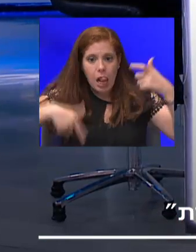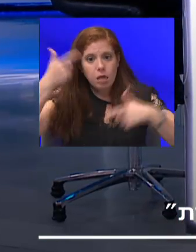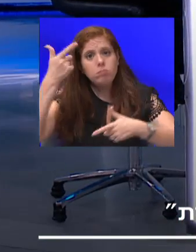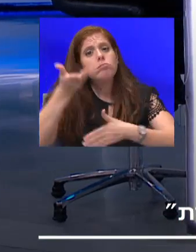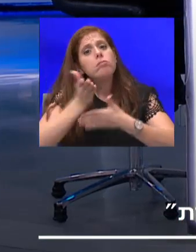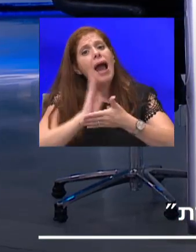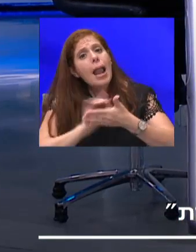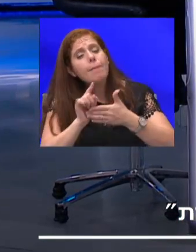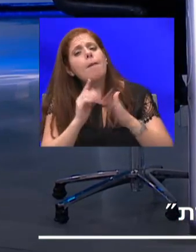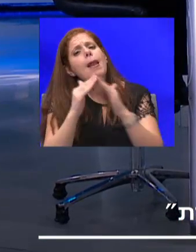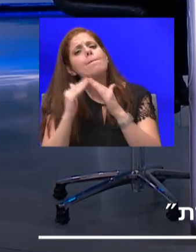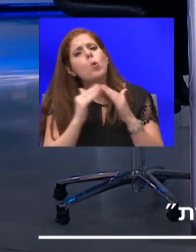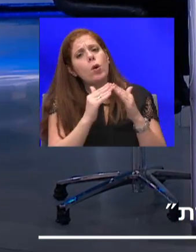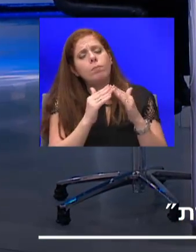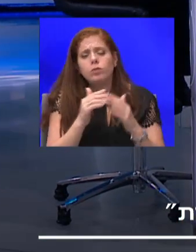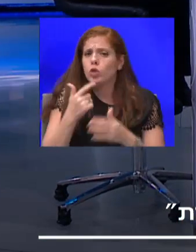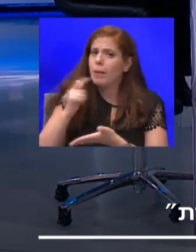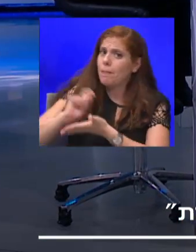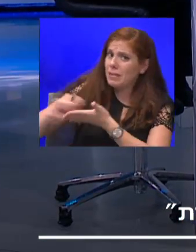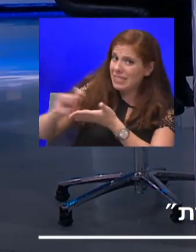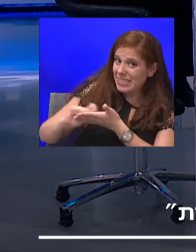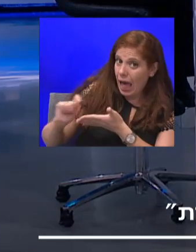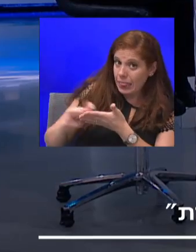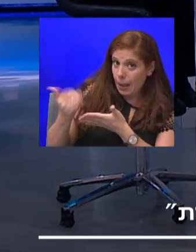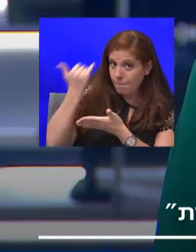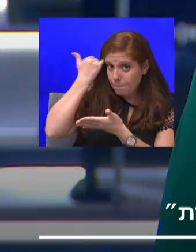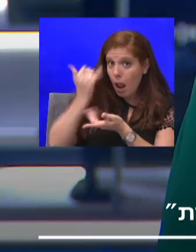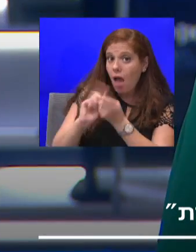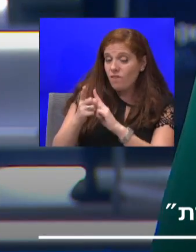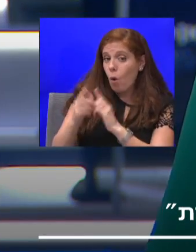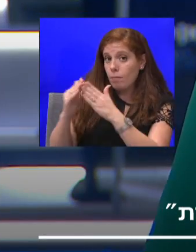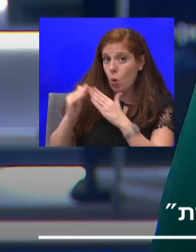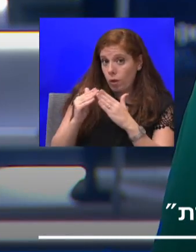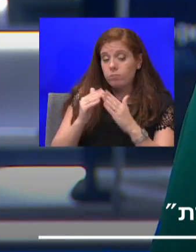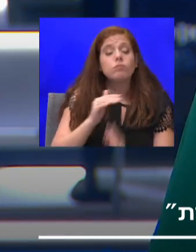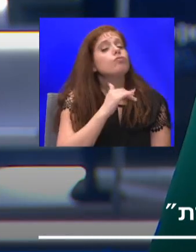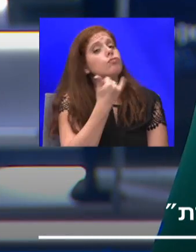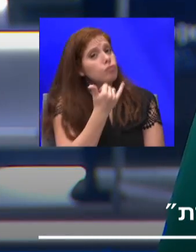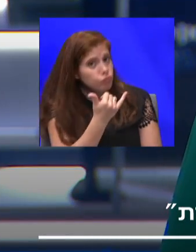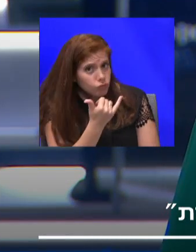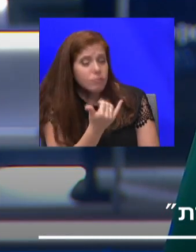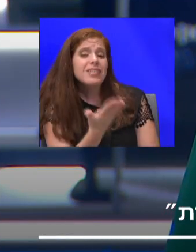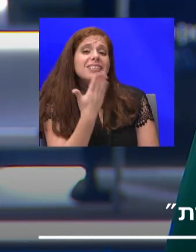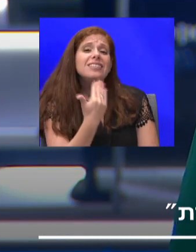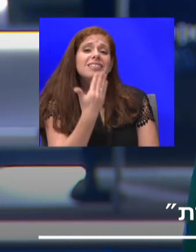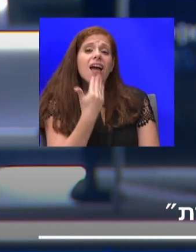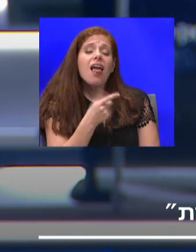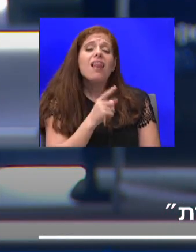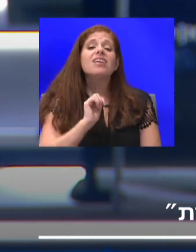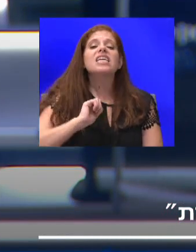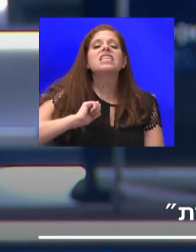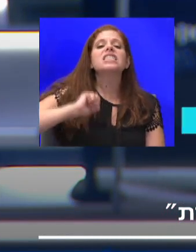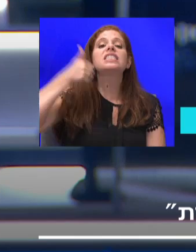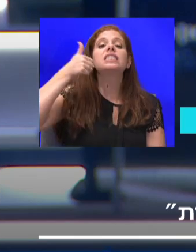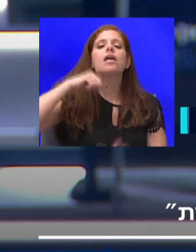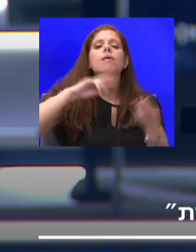משרדים למגורים? ישראל היא, כן, למשל. ישראל היא הסיינית העולמית, לא יש רק בעיה